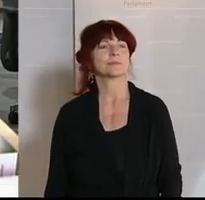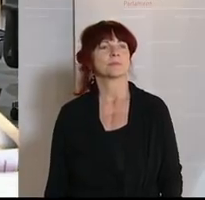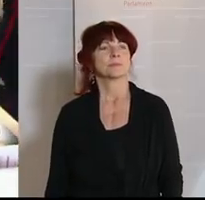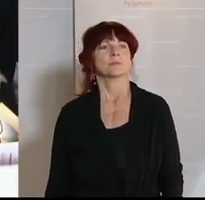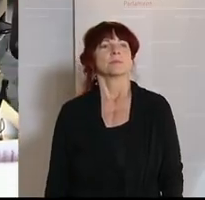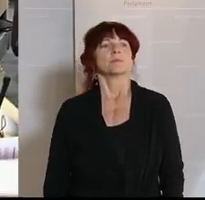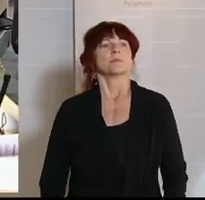Applaus